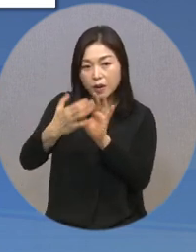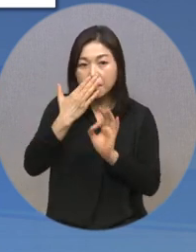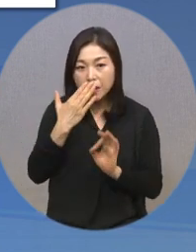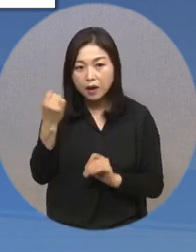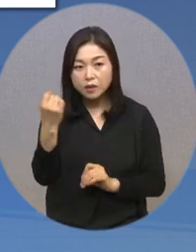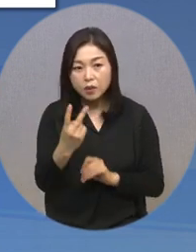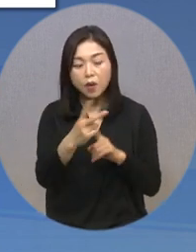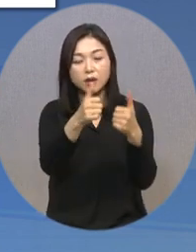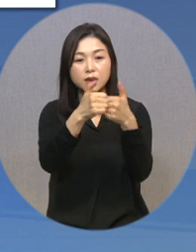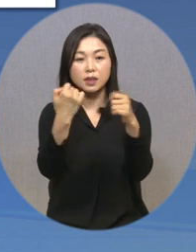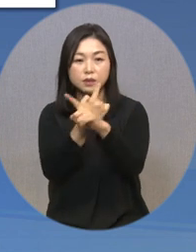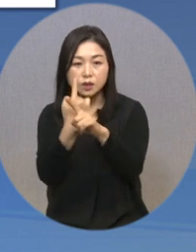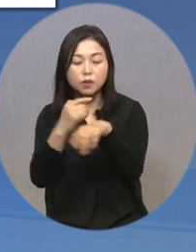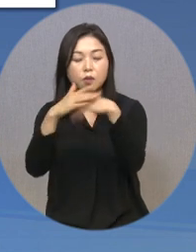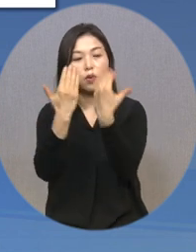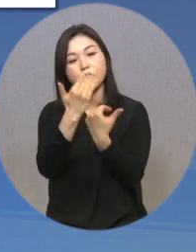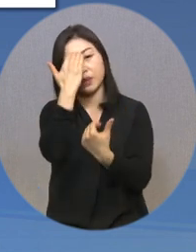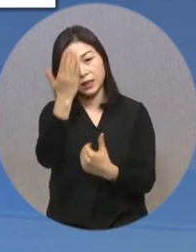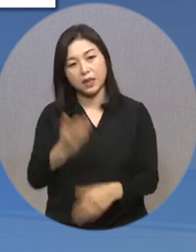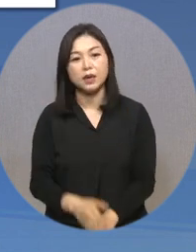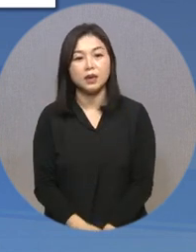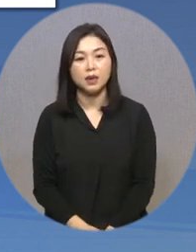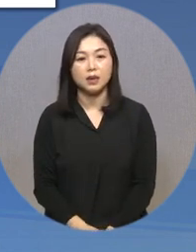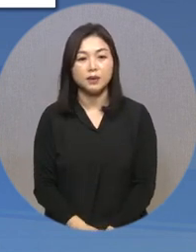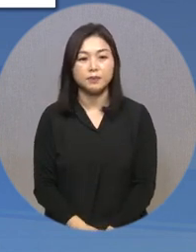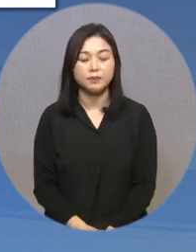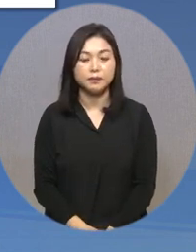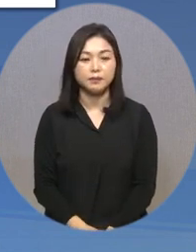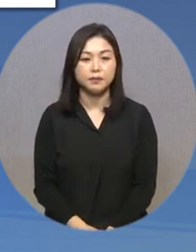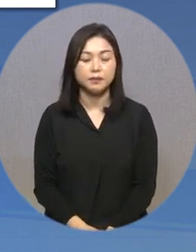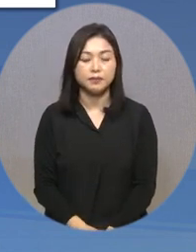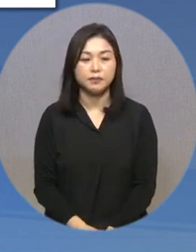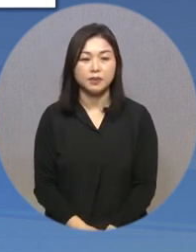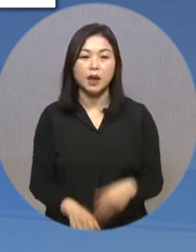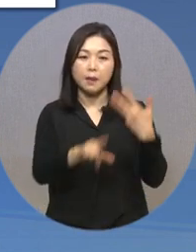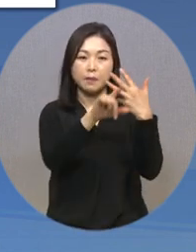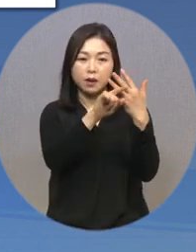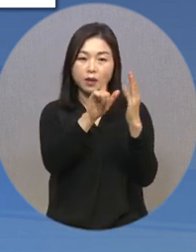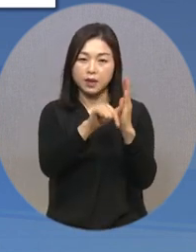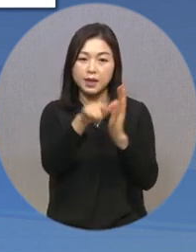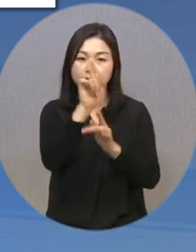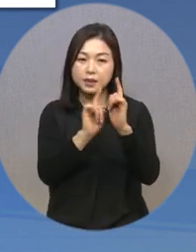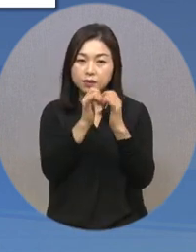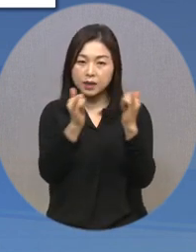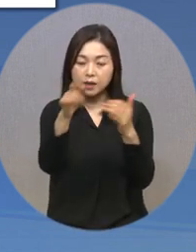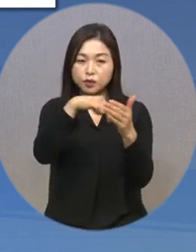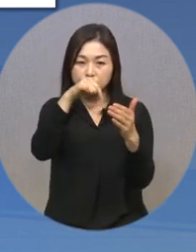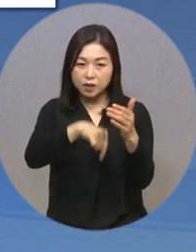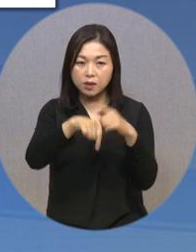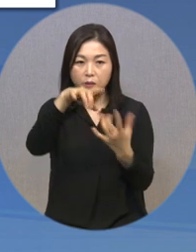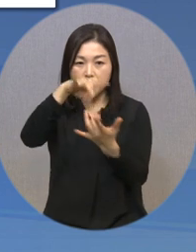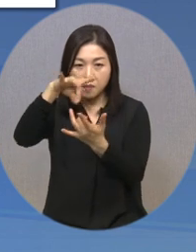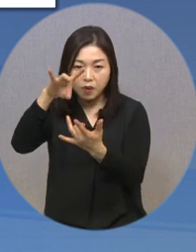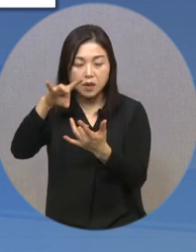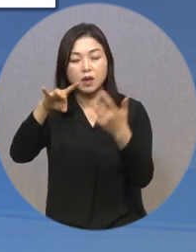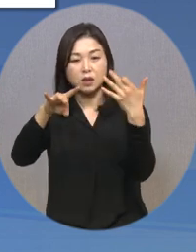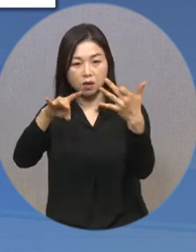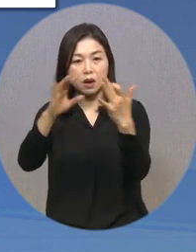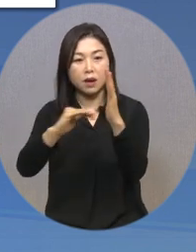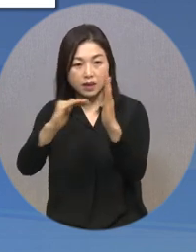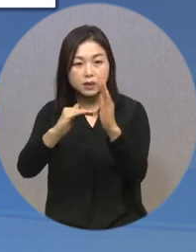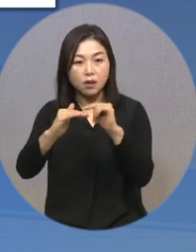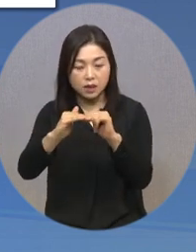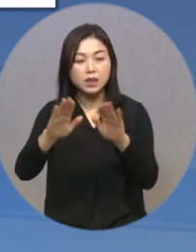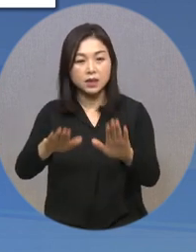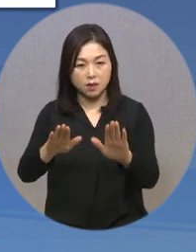모든 상담과 치료는 무료입니다. 우선 지난달 신청자 중 선정된 19가구가 이달부터